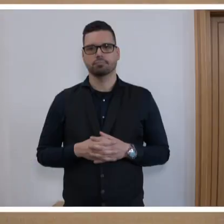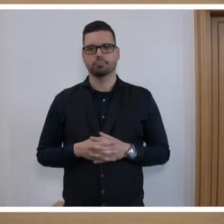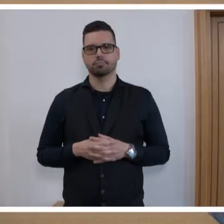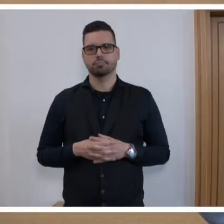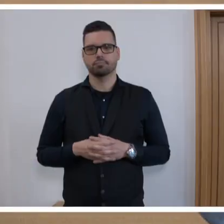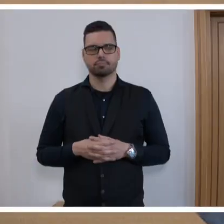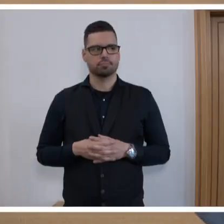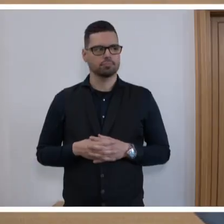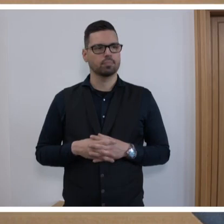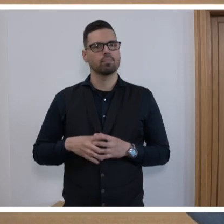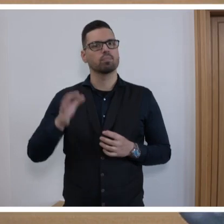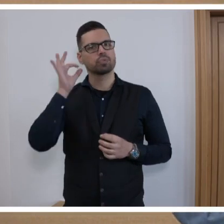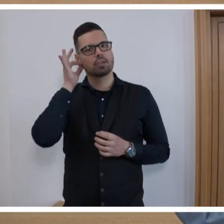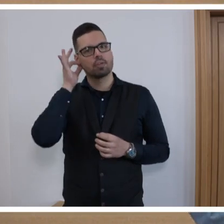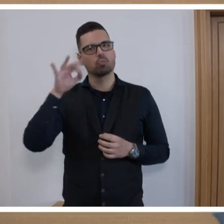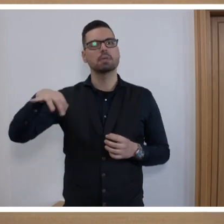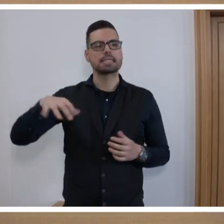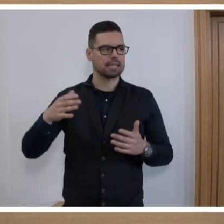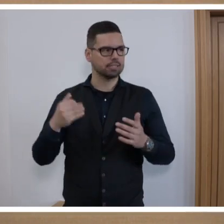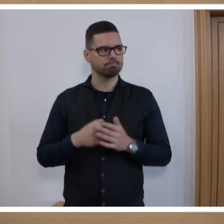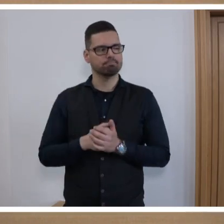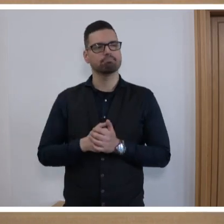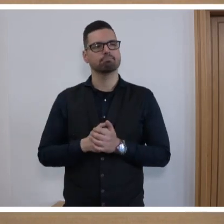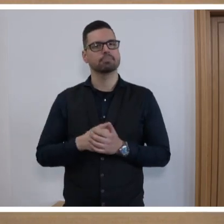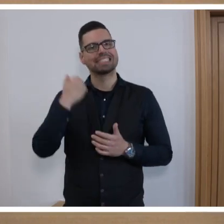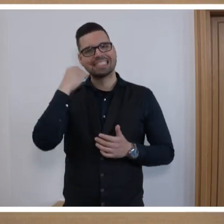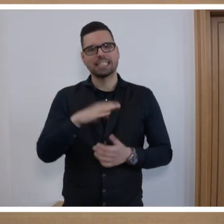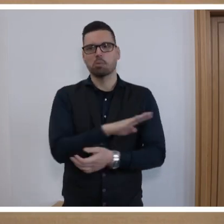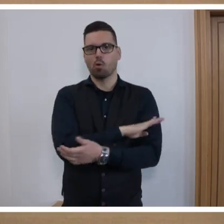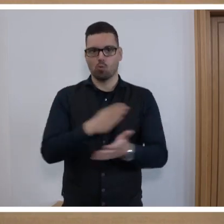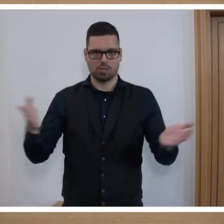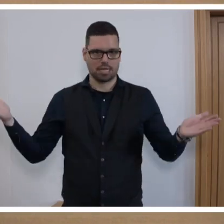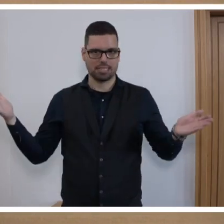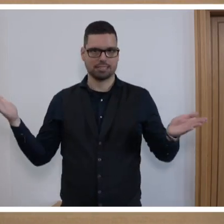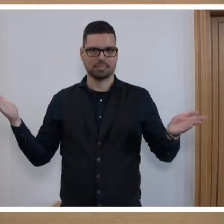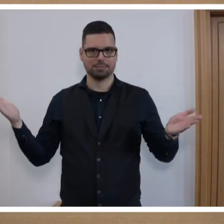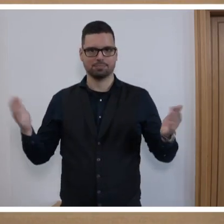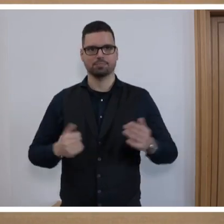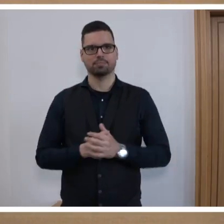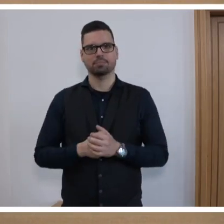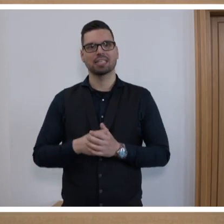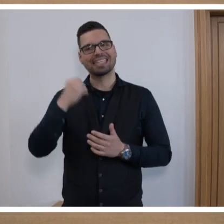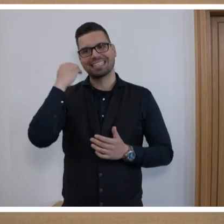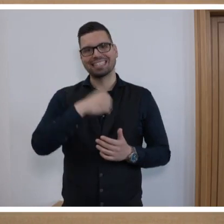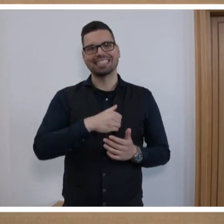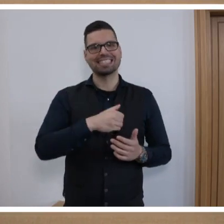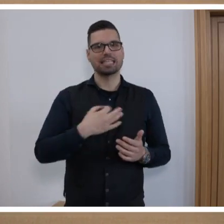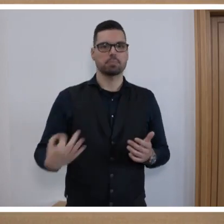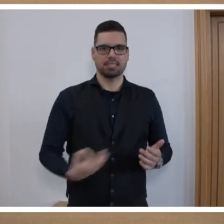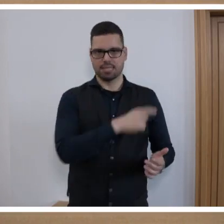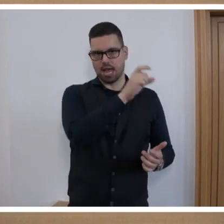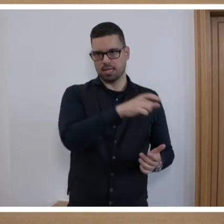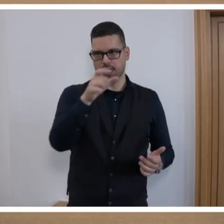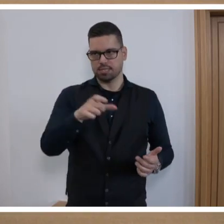Frau Präsidentin, liebe Kolleginnen und Kollegen, liebe Saarländerinnen und